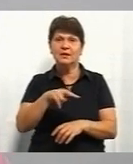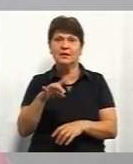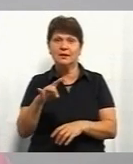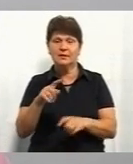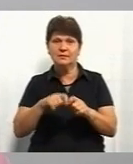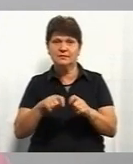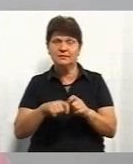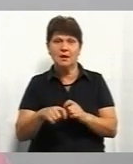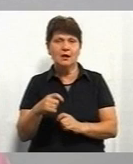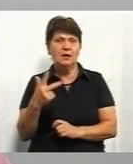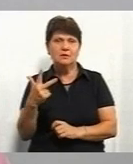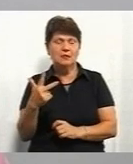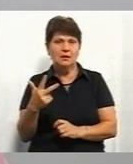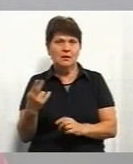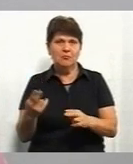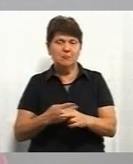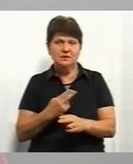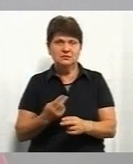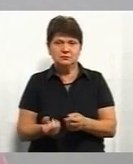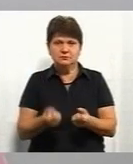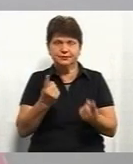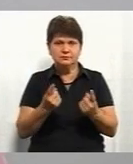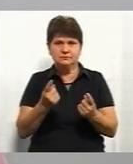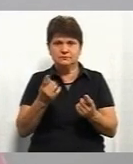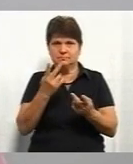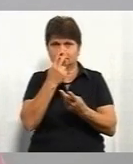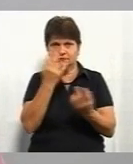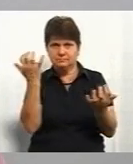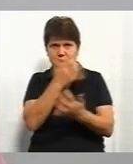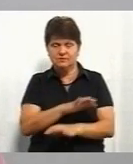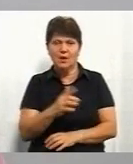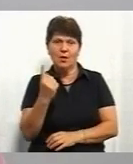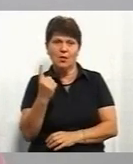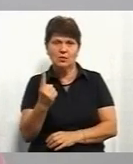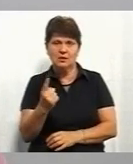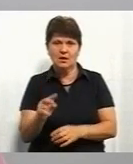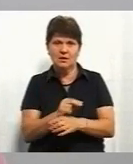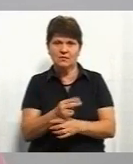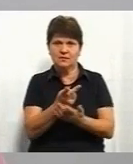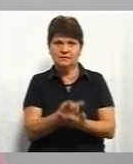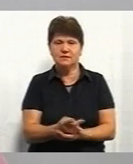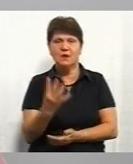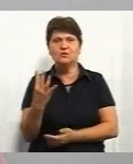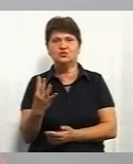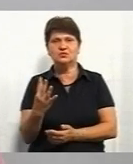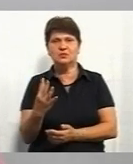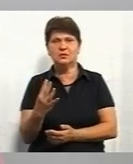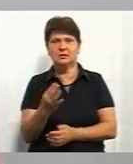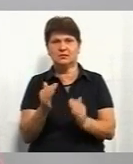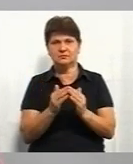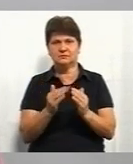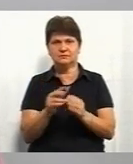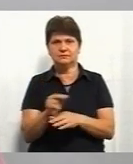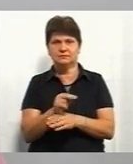– це безсимптомних, які були виявлені, і одна лікувалася в стаціонарії, чотири були амбулаторно, всі на